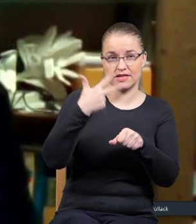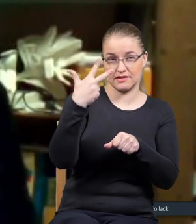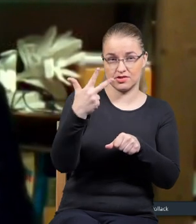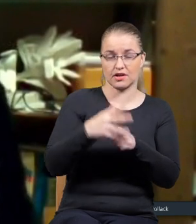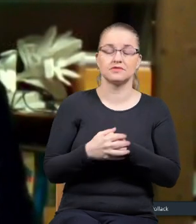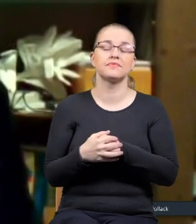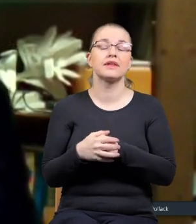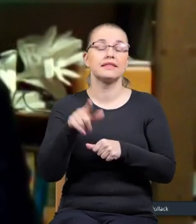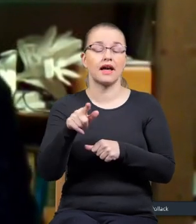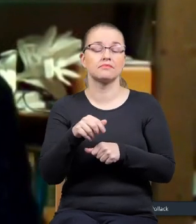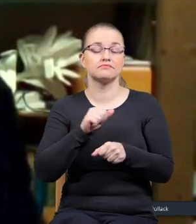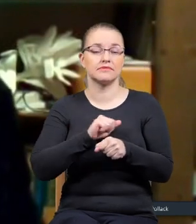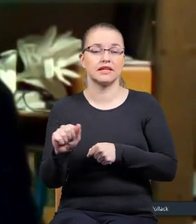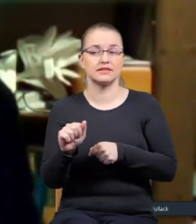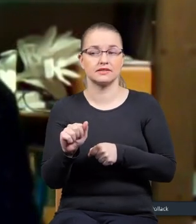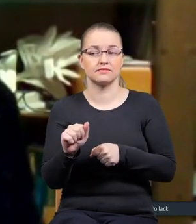i tam są